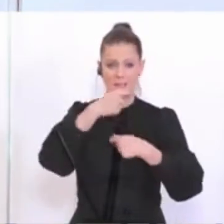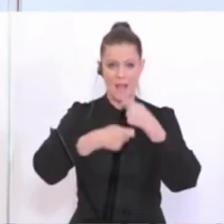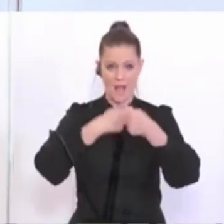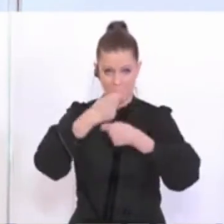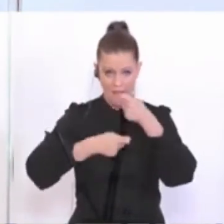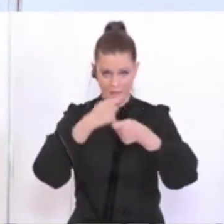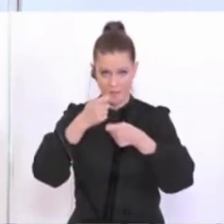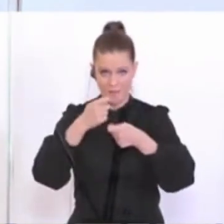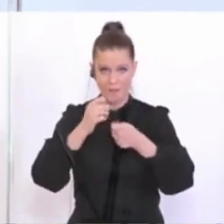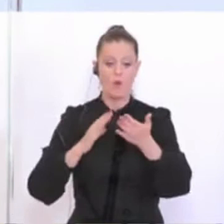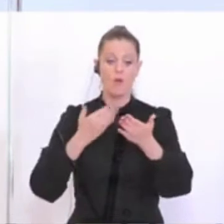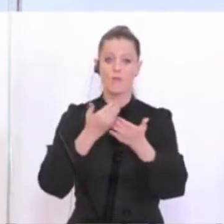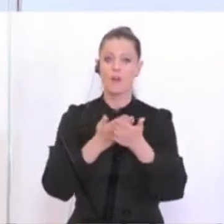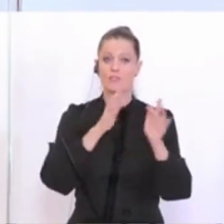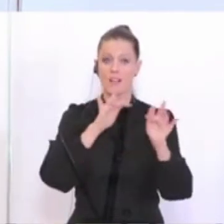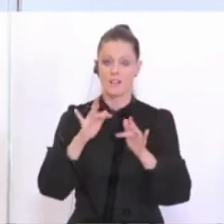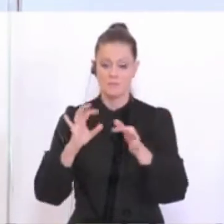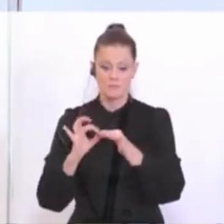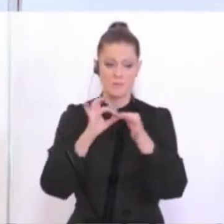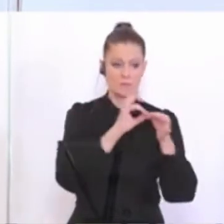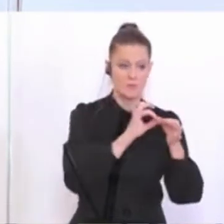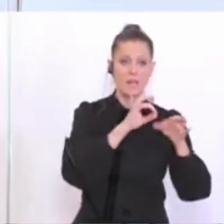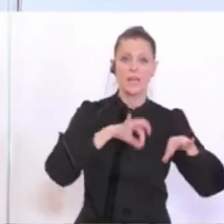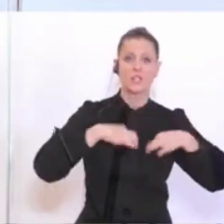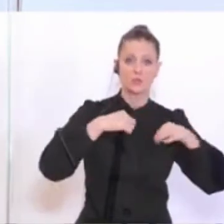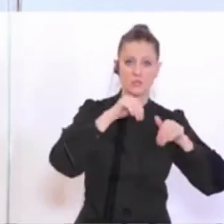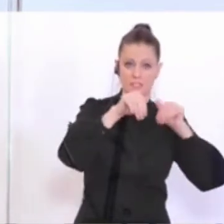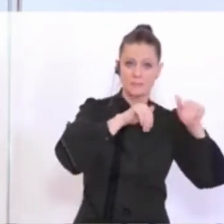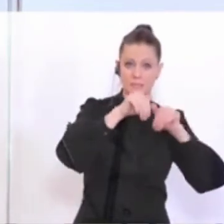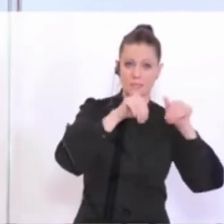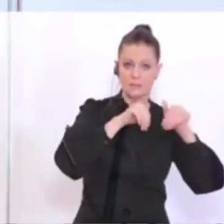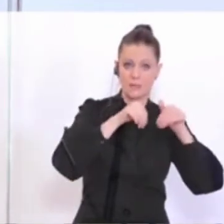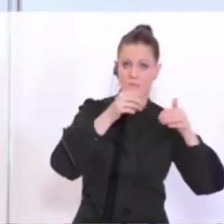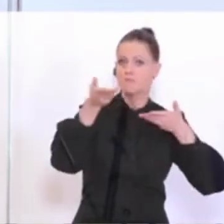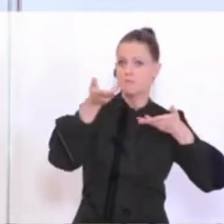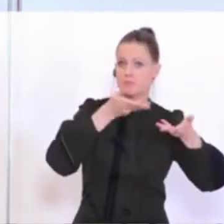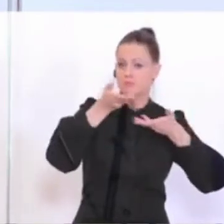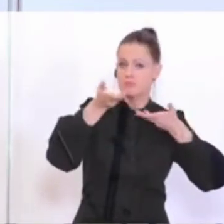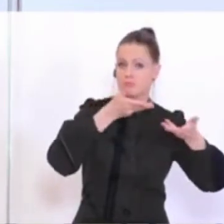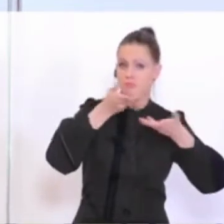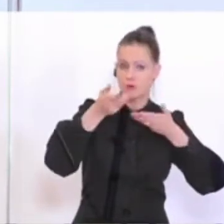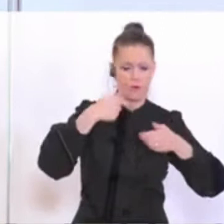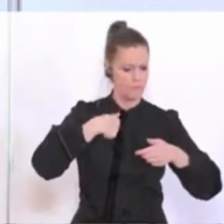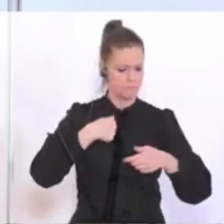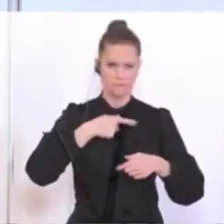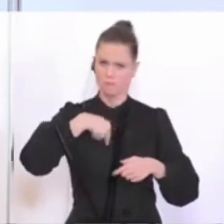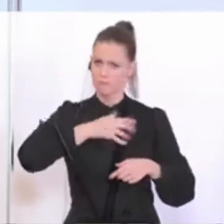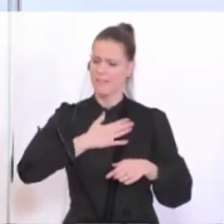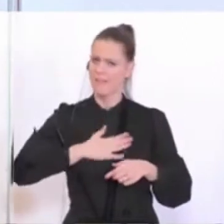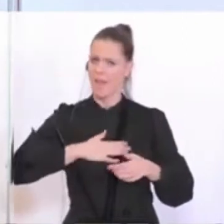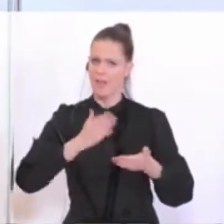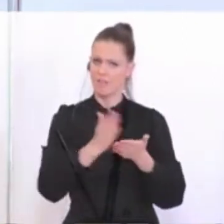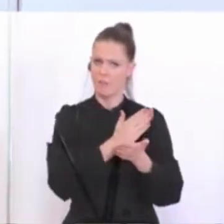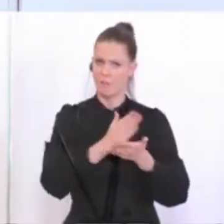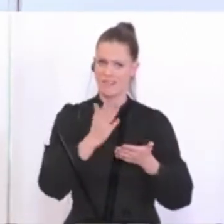Gesundheitsministerium rückkoppeln kann. Also wir treten da auch sehr gerne als Vermittler auf und dass man wechselseitig schaut,